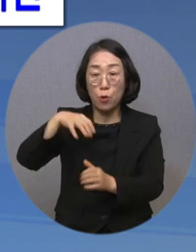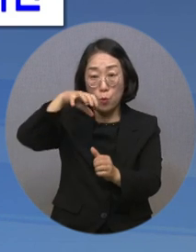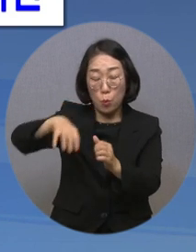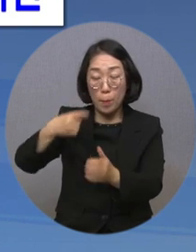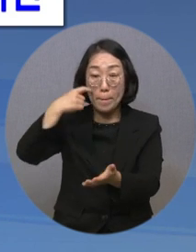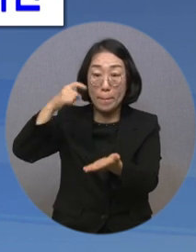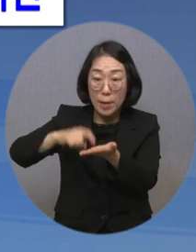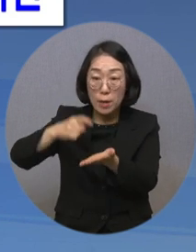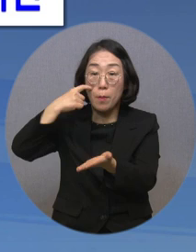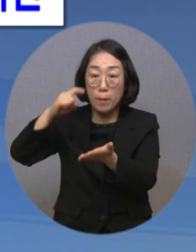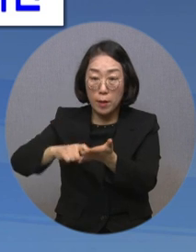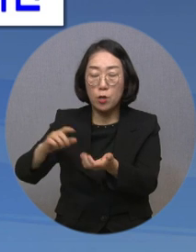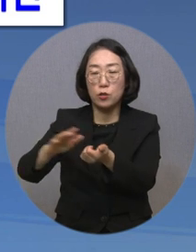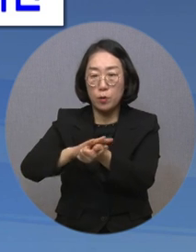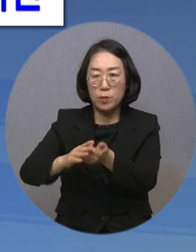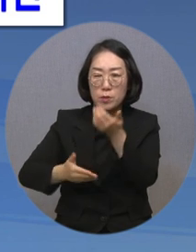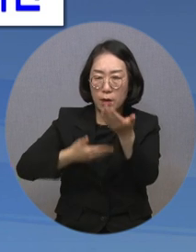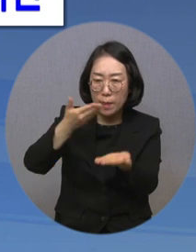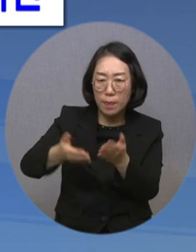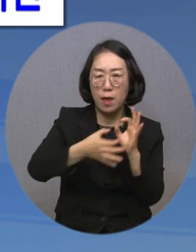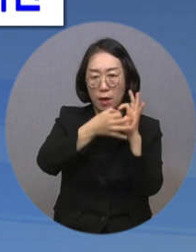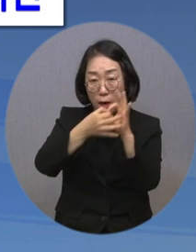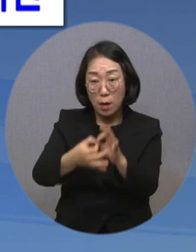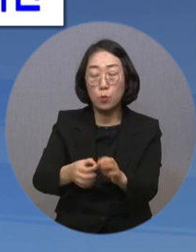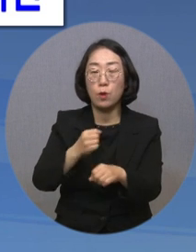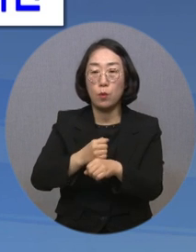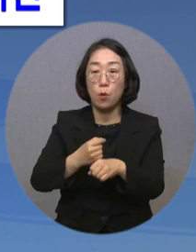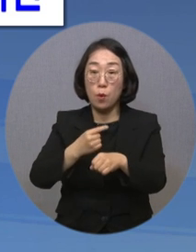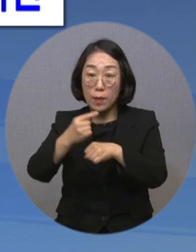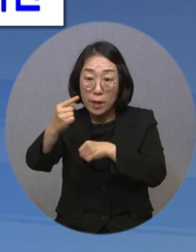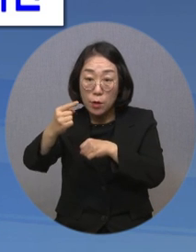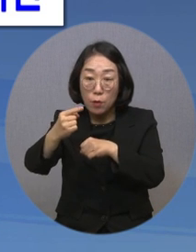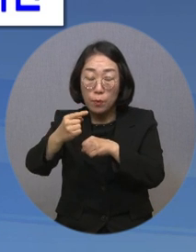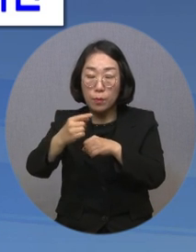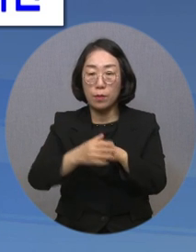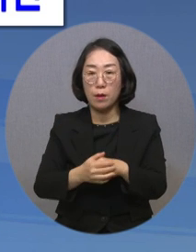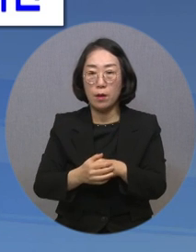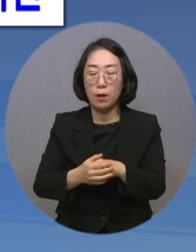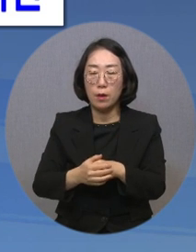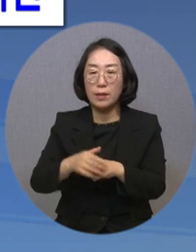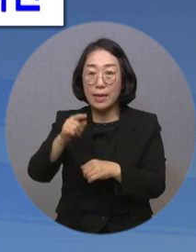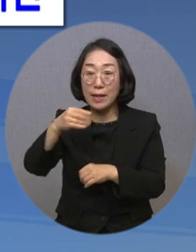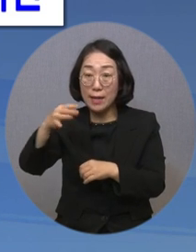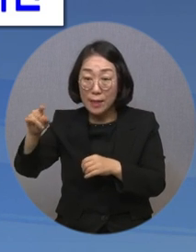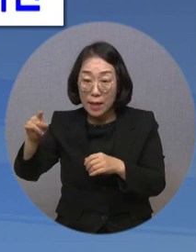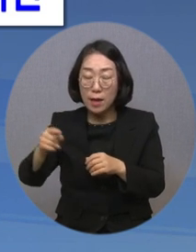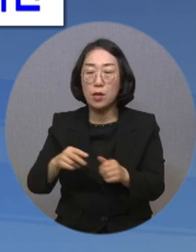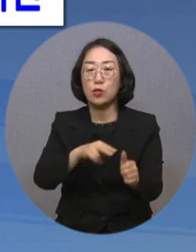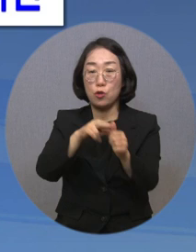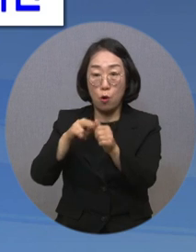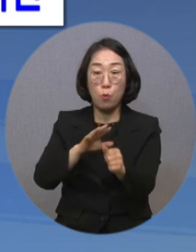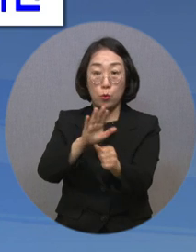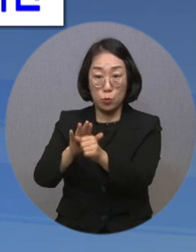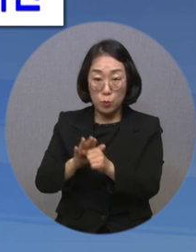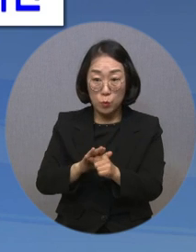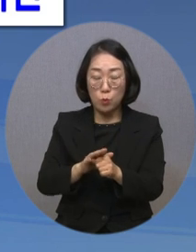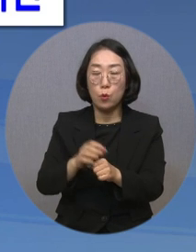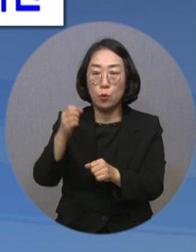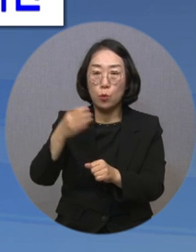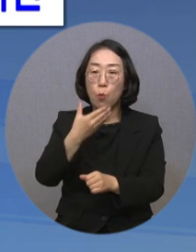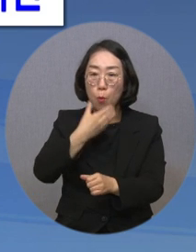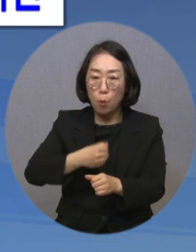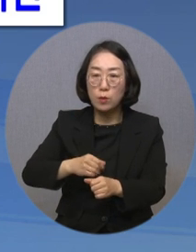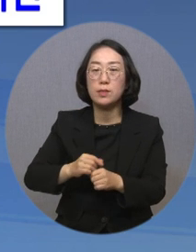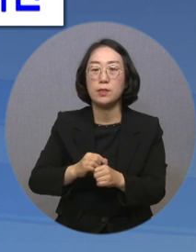가능한 복지서비스 안내를 강화하고, 내년 상반기로 예정된 차세대의 사회보장정보시스템 2차 개통과 복지